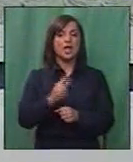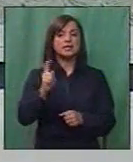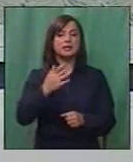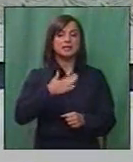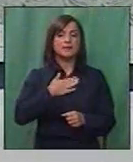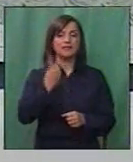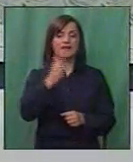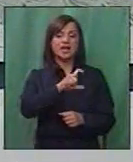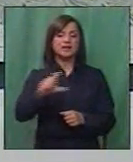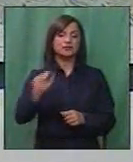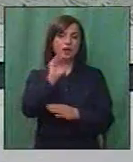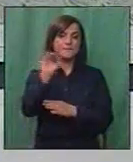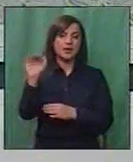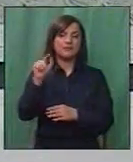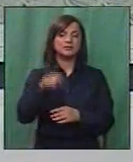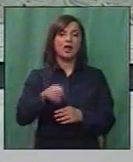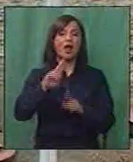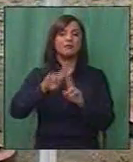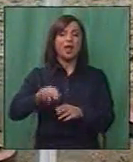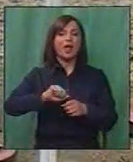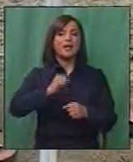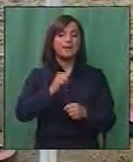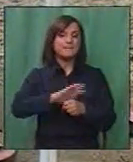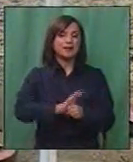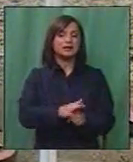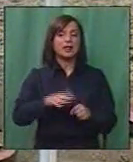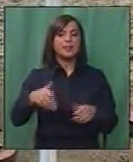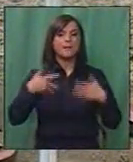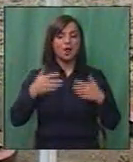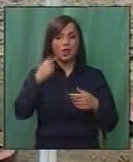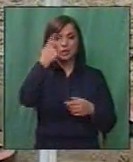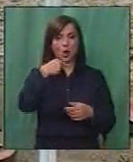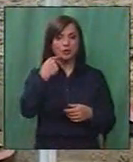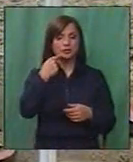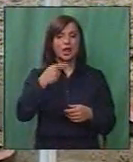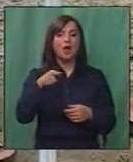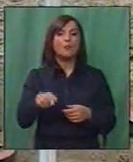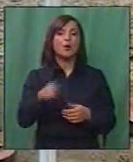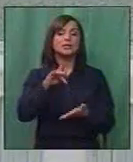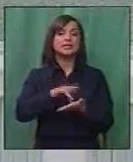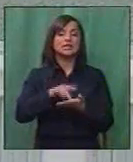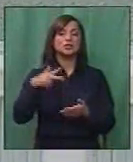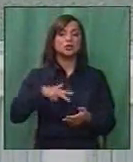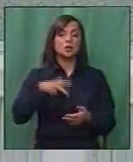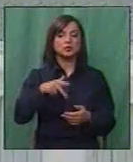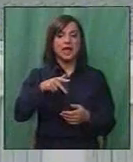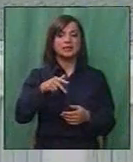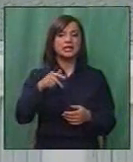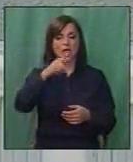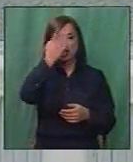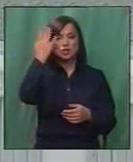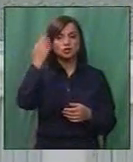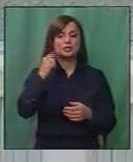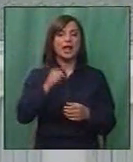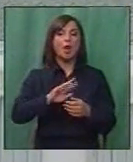Джановик имала две кривични пријави за запуштање и малтретирање на малолетно лице. Потфрлил ли Центарот за социјални грижи и